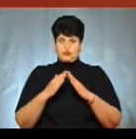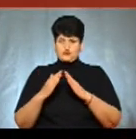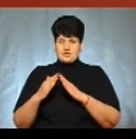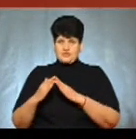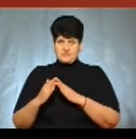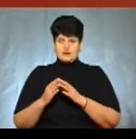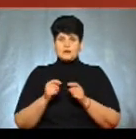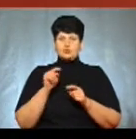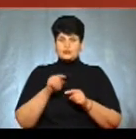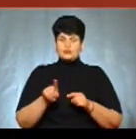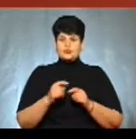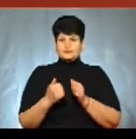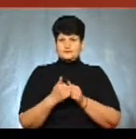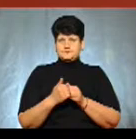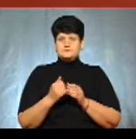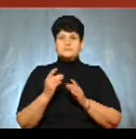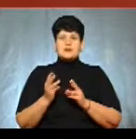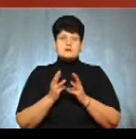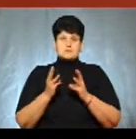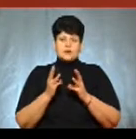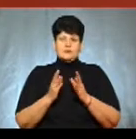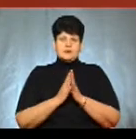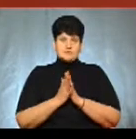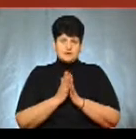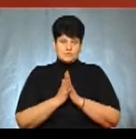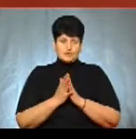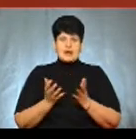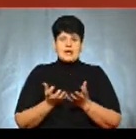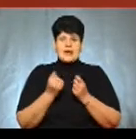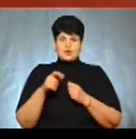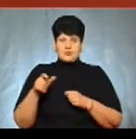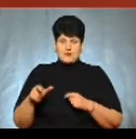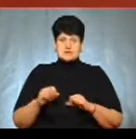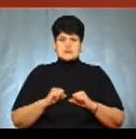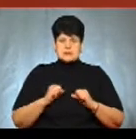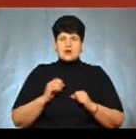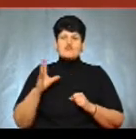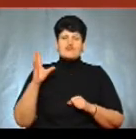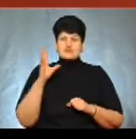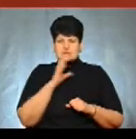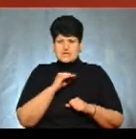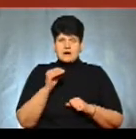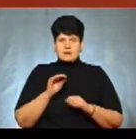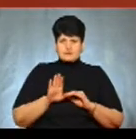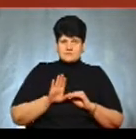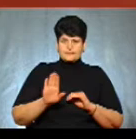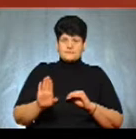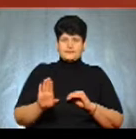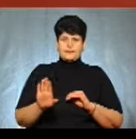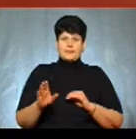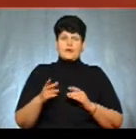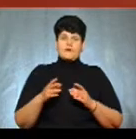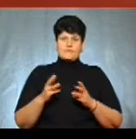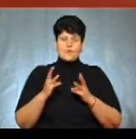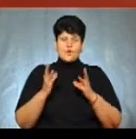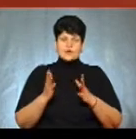спалювання трави. Рятувальники, як правило, встигають таку загрозу відвернути, встигають відбити вогонь від житлових